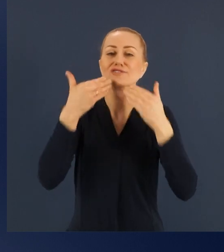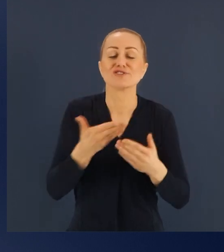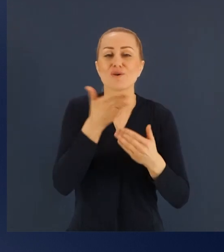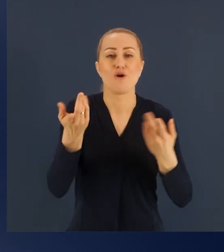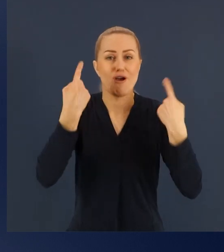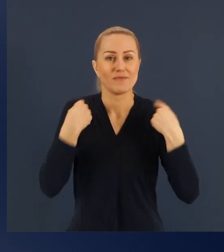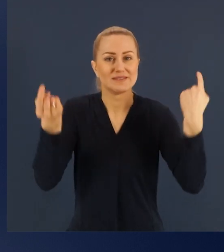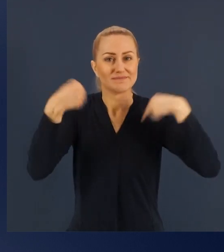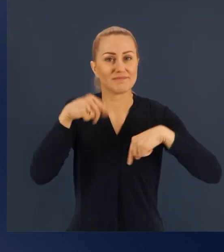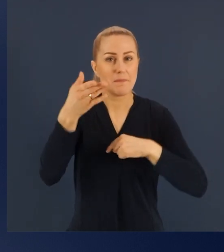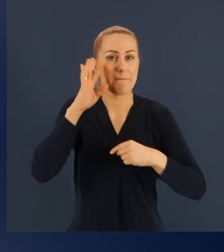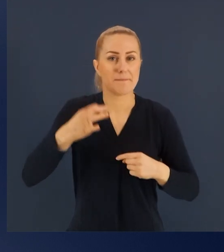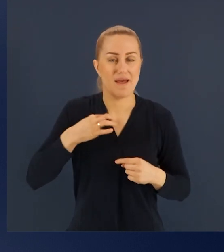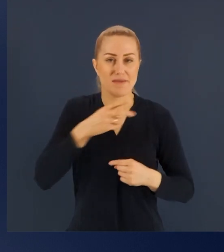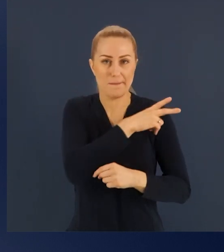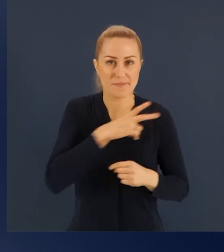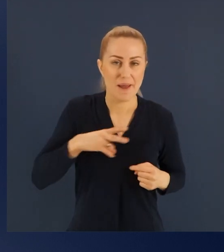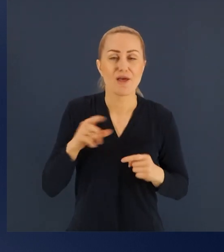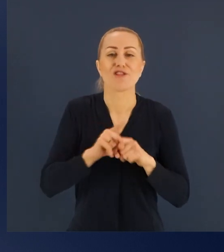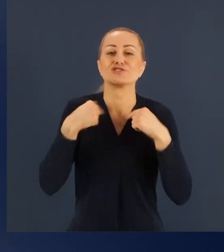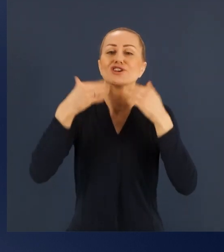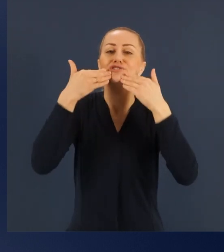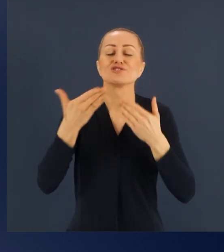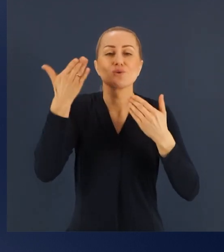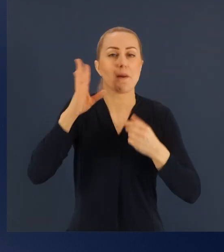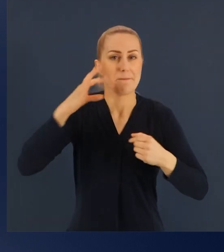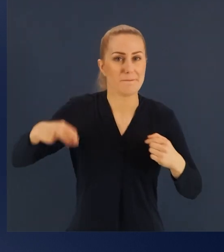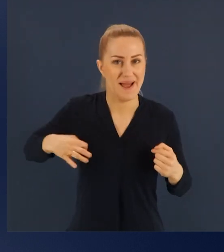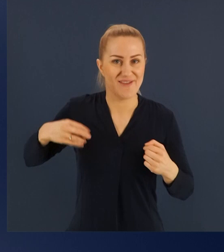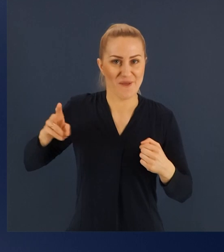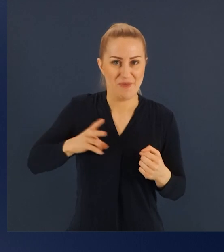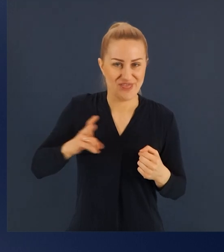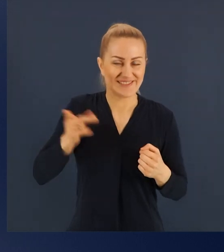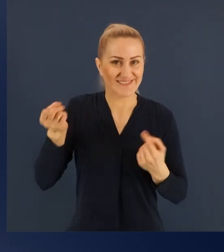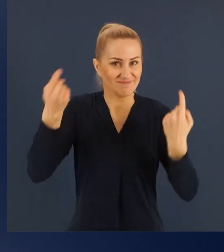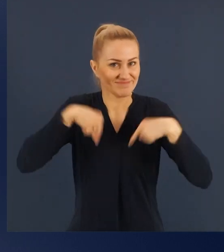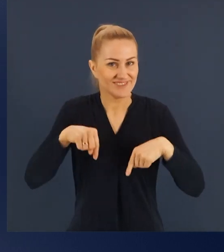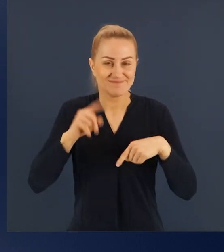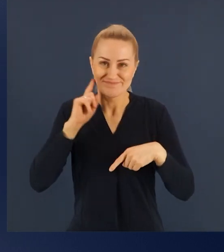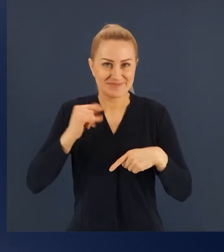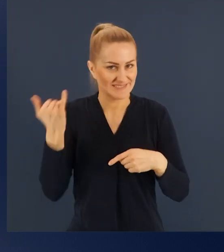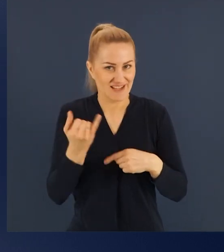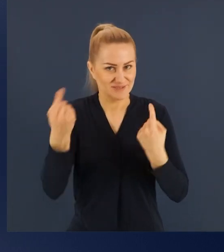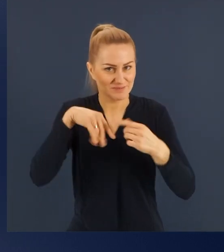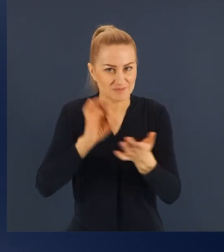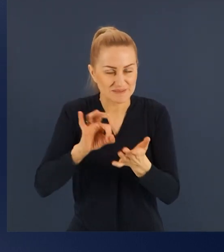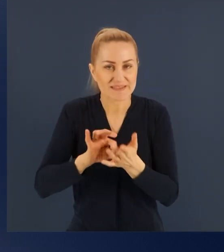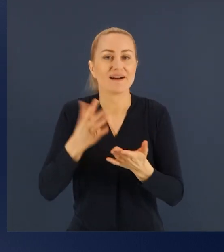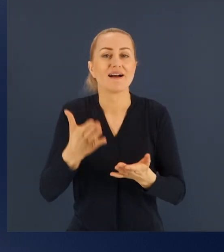niezawodną, jak zawsze. Bardzo dziękuję też Panu Prezesowi Pawłowi Borysowi,